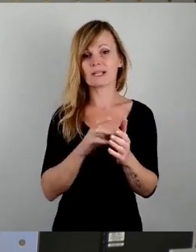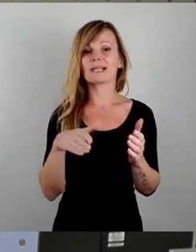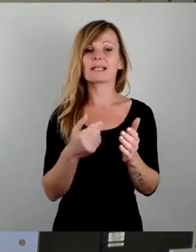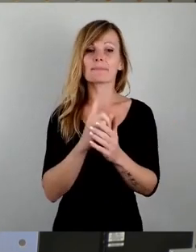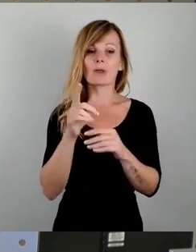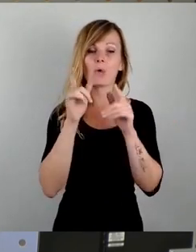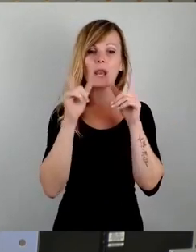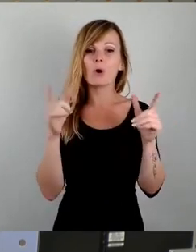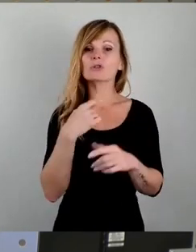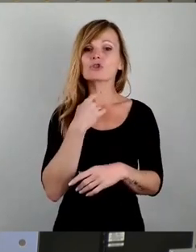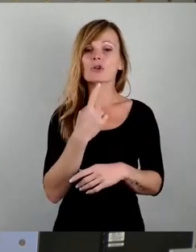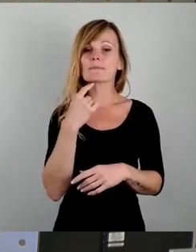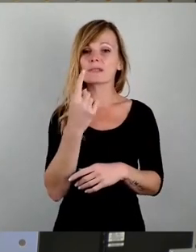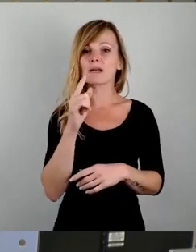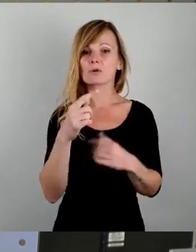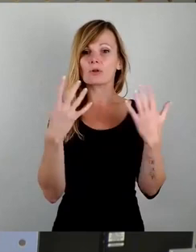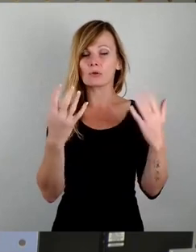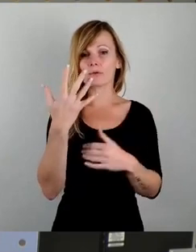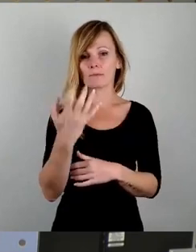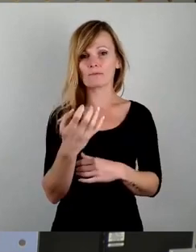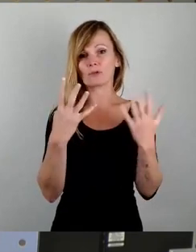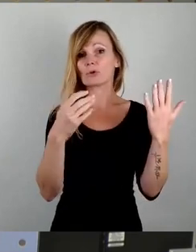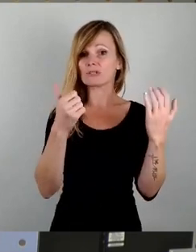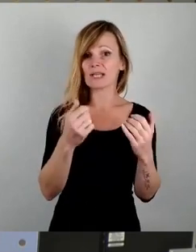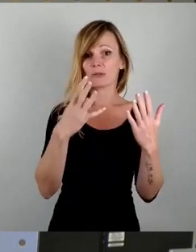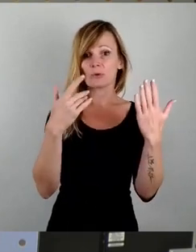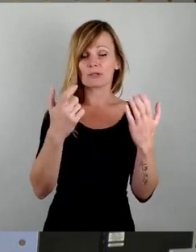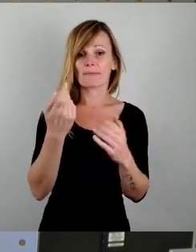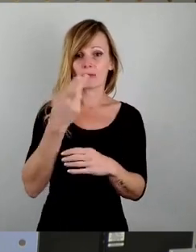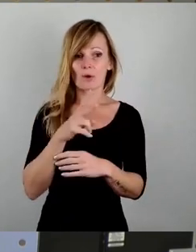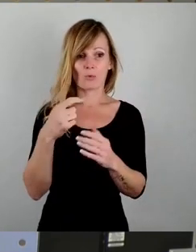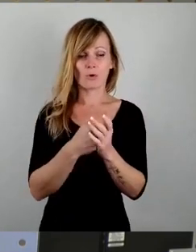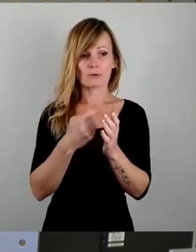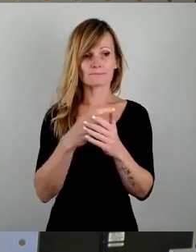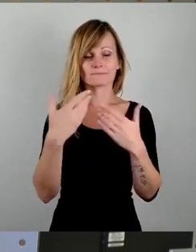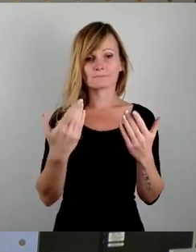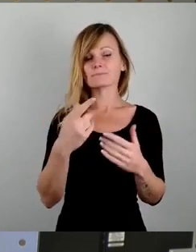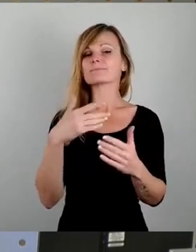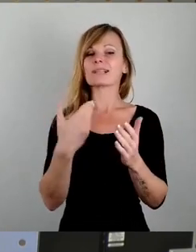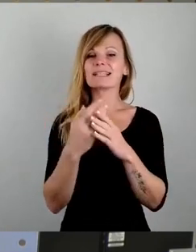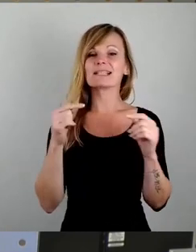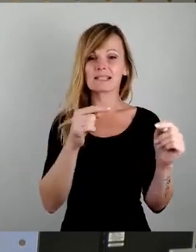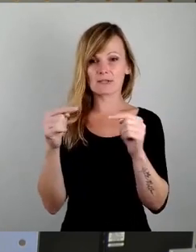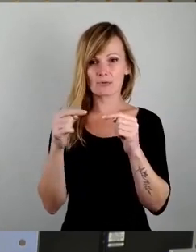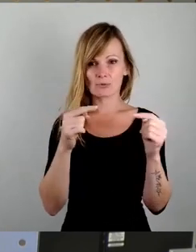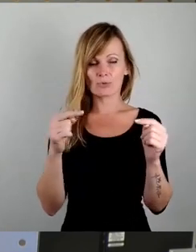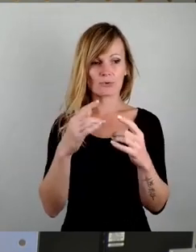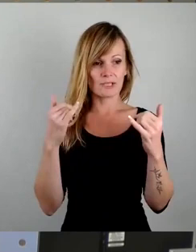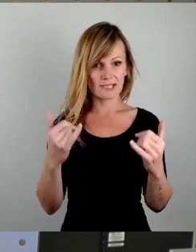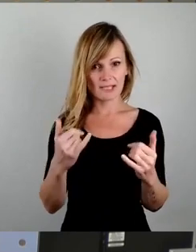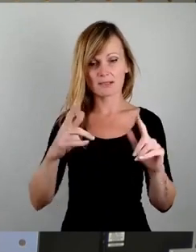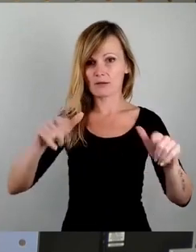sagen, es müsste 59 oder 69 oder 79 Euro kosten. So, diese Diskussion ist gerade im Gang.